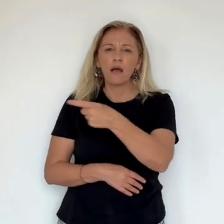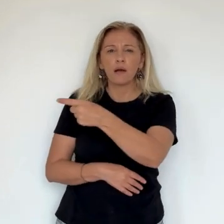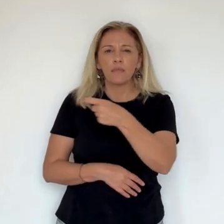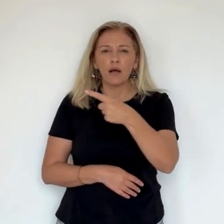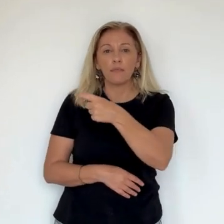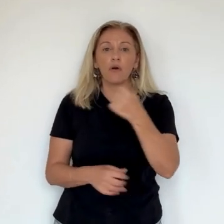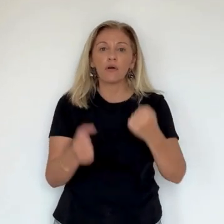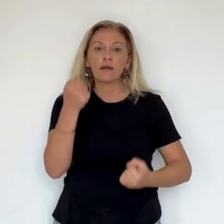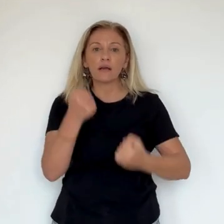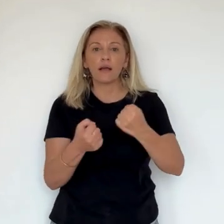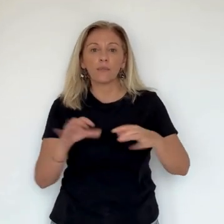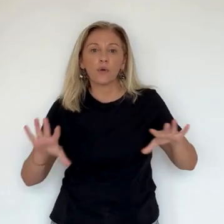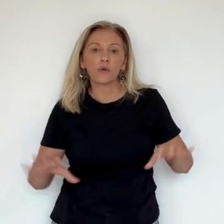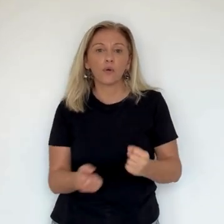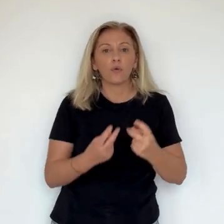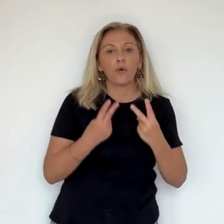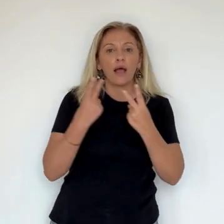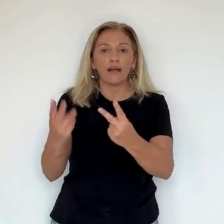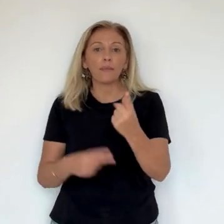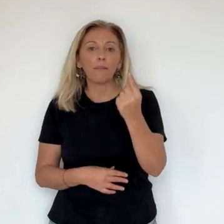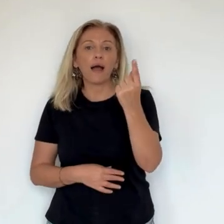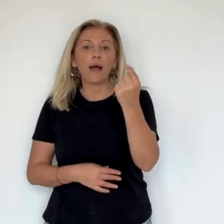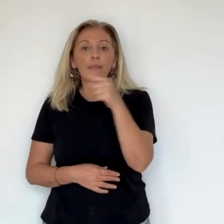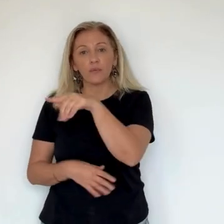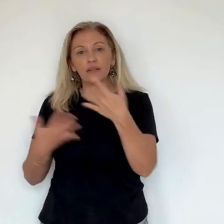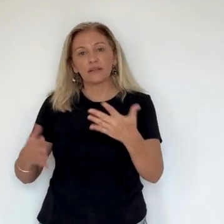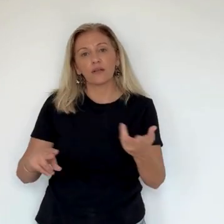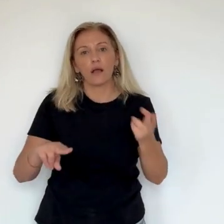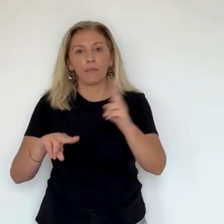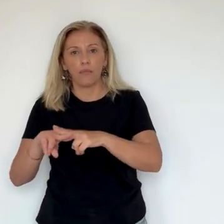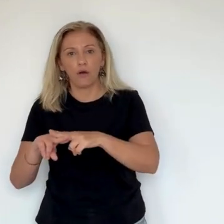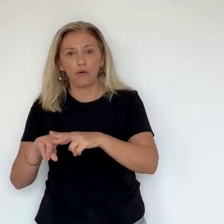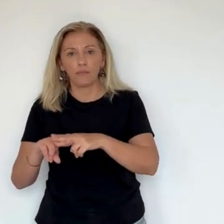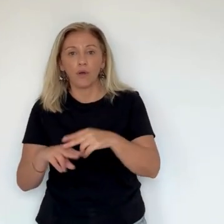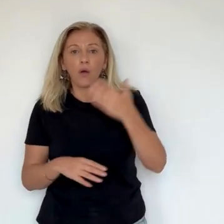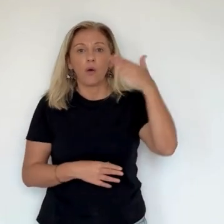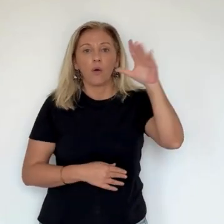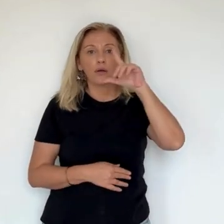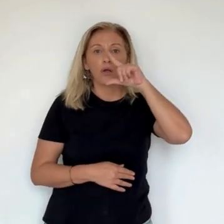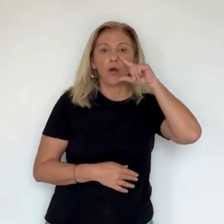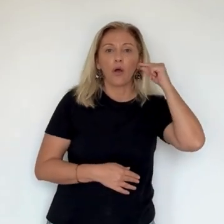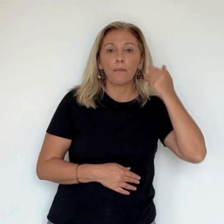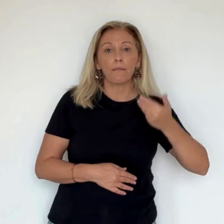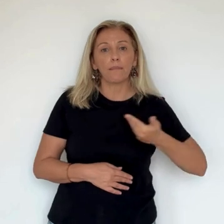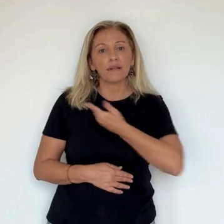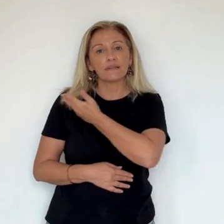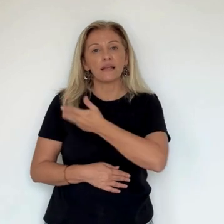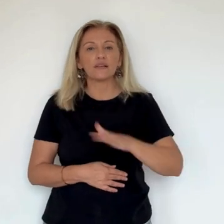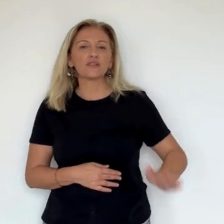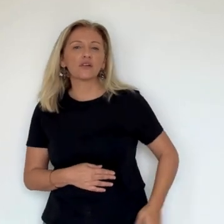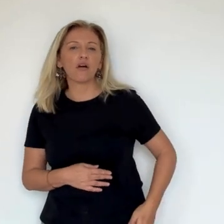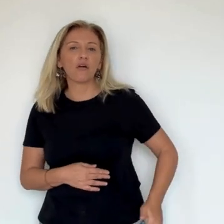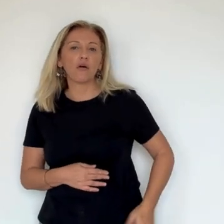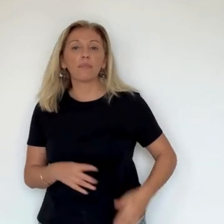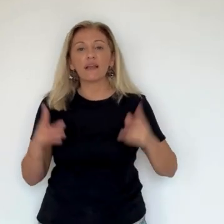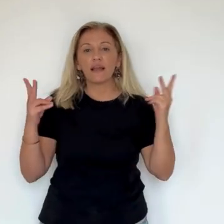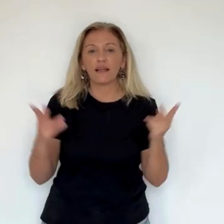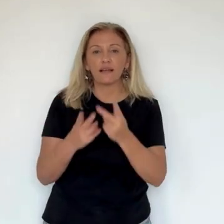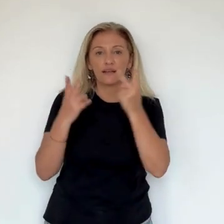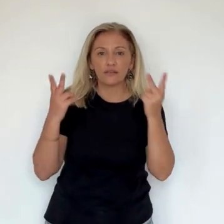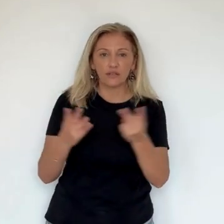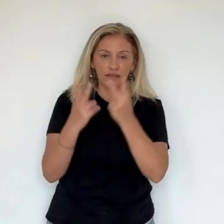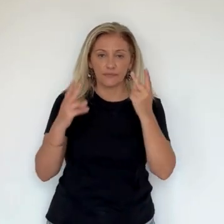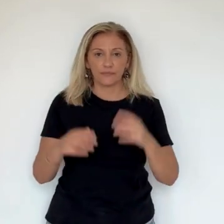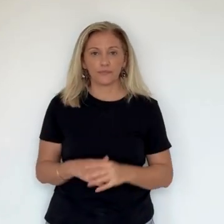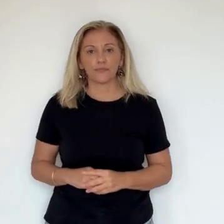à l'intérieur de son véhicule stationné en plein centre-ville. Rapidement arrivés, les secours ont constaté son décès sur les lieux. Un